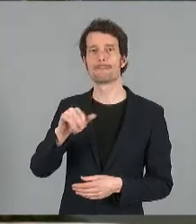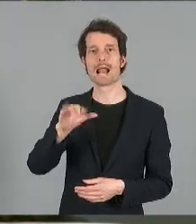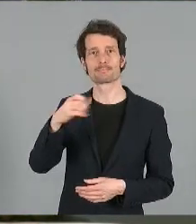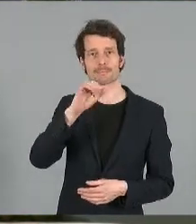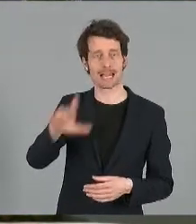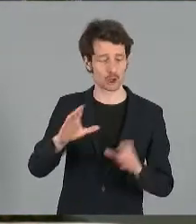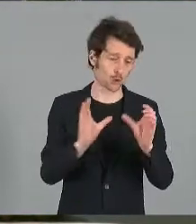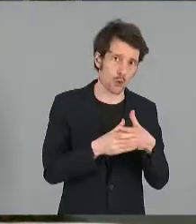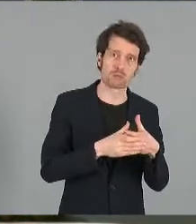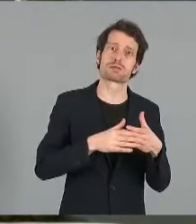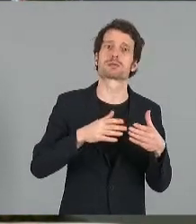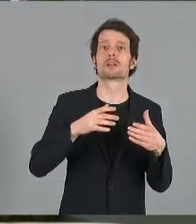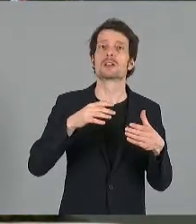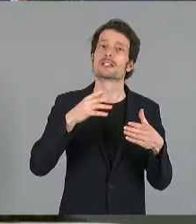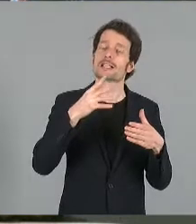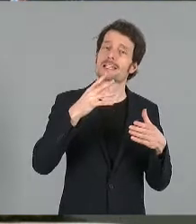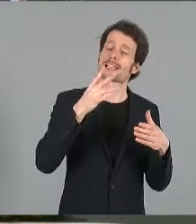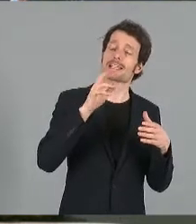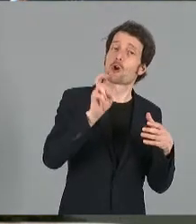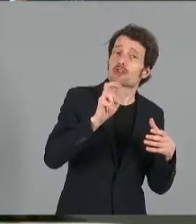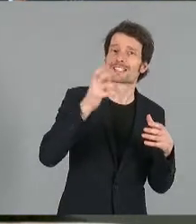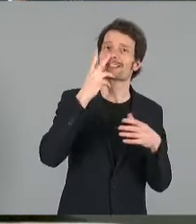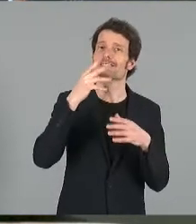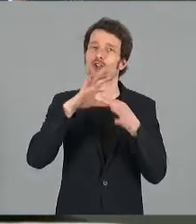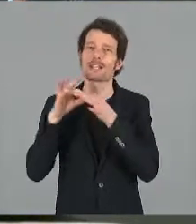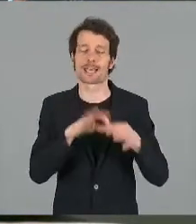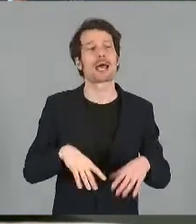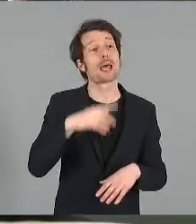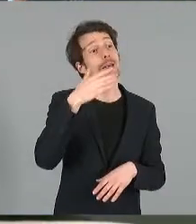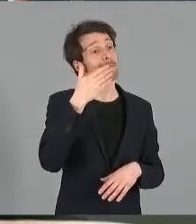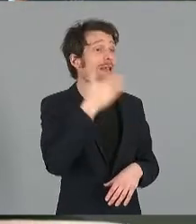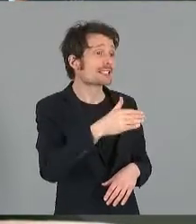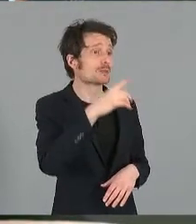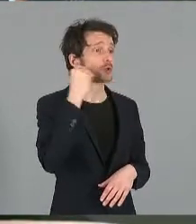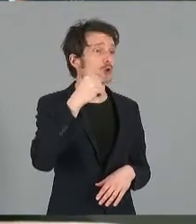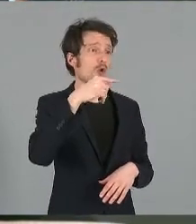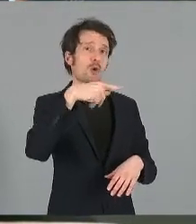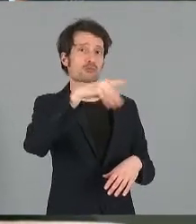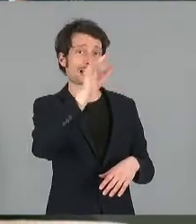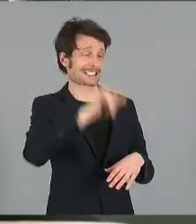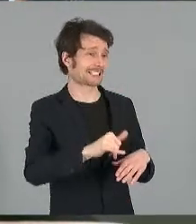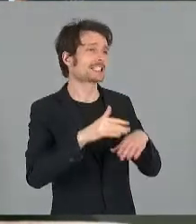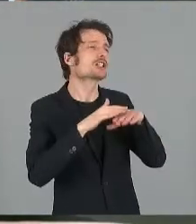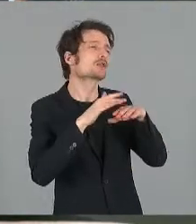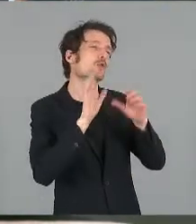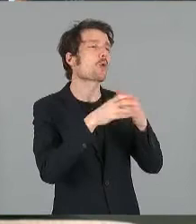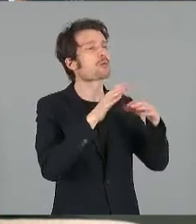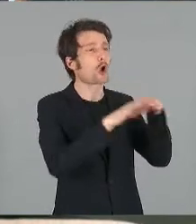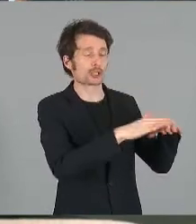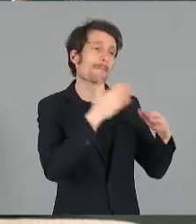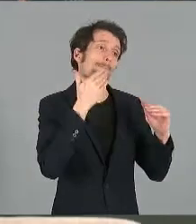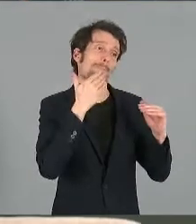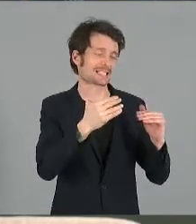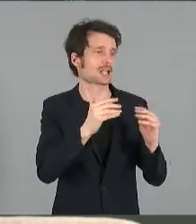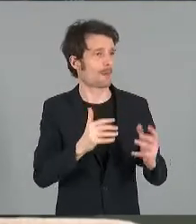écologiste, citoyenne et solidaire. Je partage complètement et merci à Patrick Proisy du groupe gauche métropolitaine d'avoir mis ce débat tout de